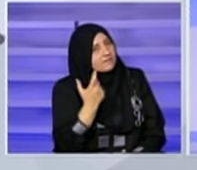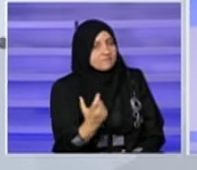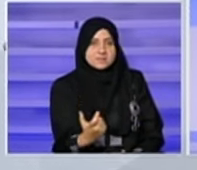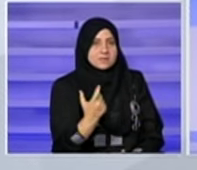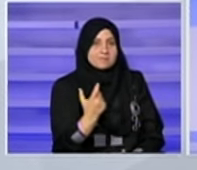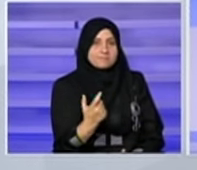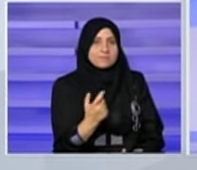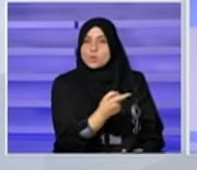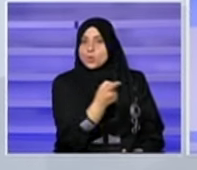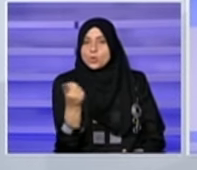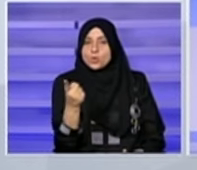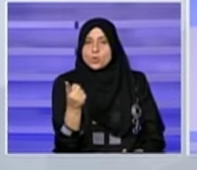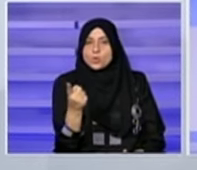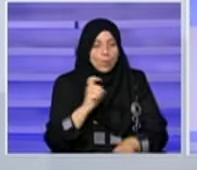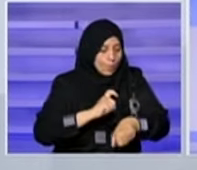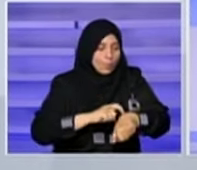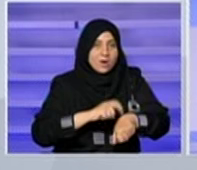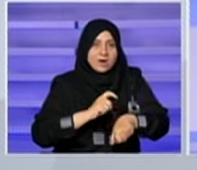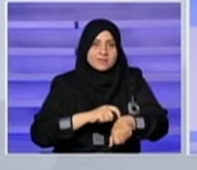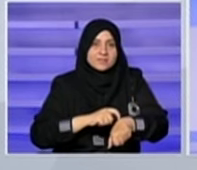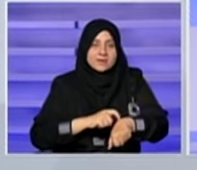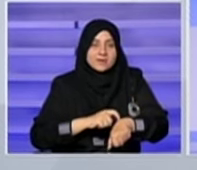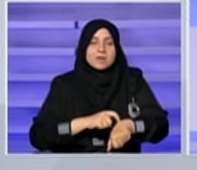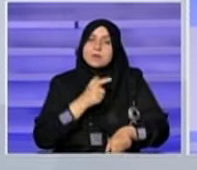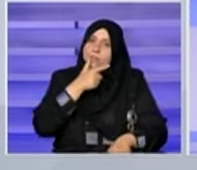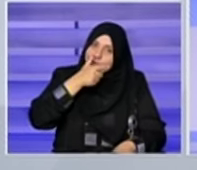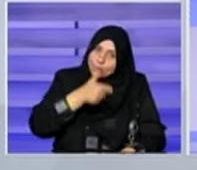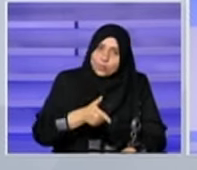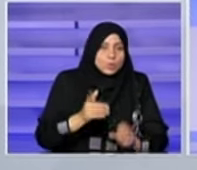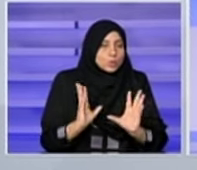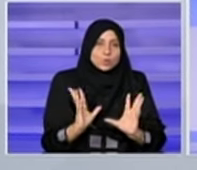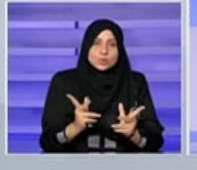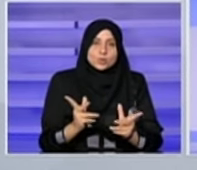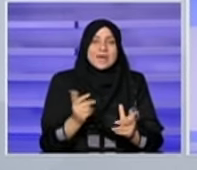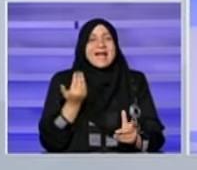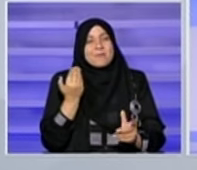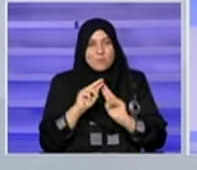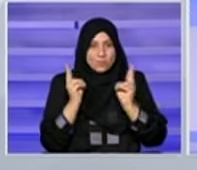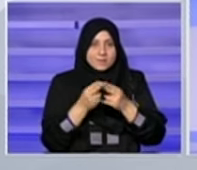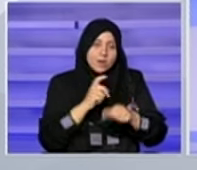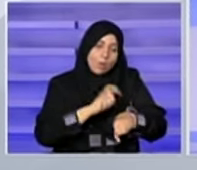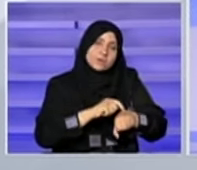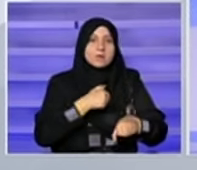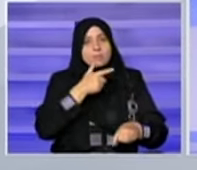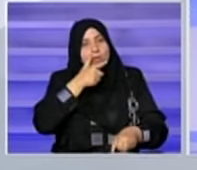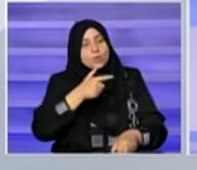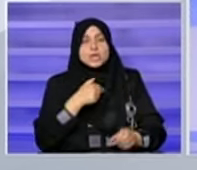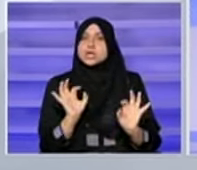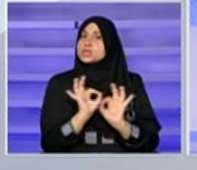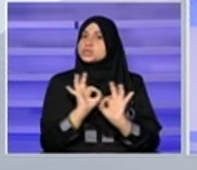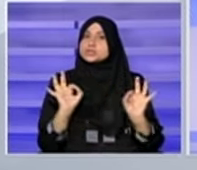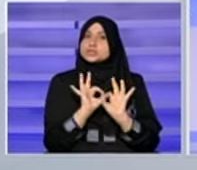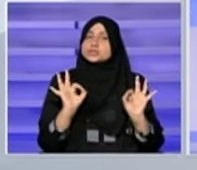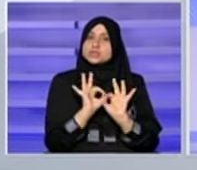وقتها لما تحدثنا في المؤتمر ذكرنا أنه إحنا مستعدين